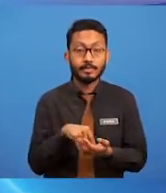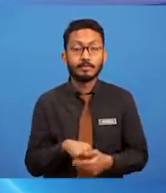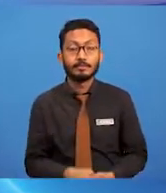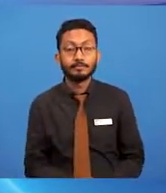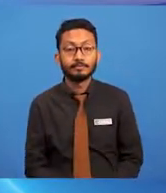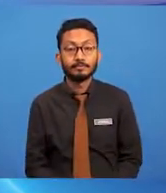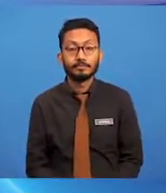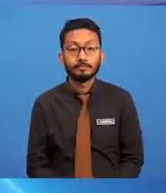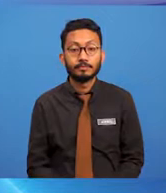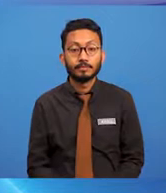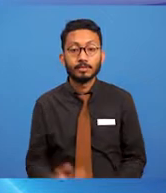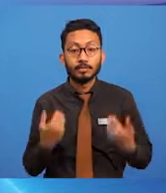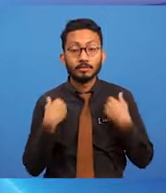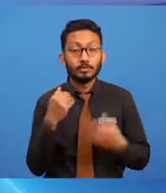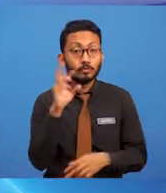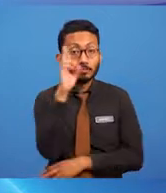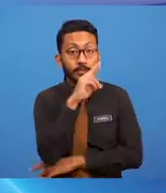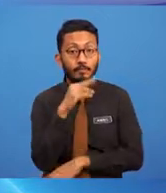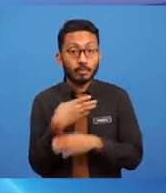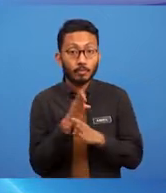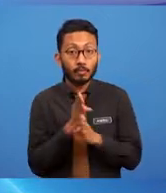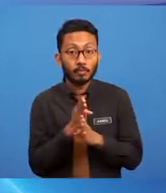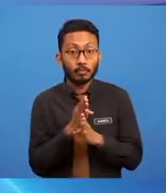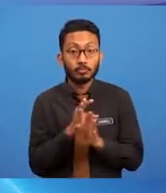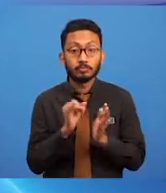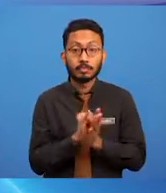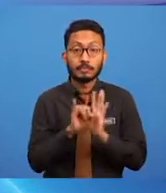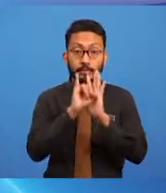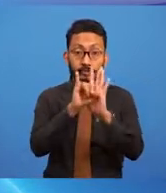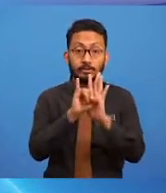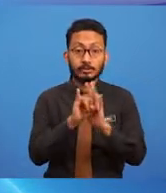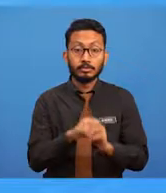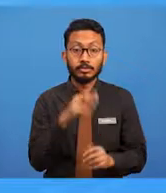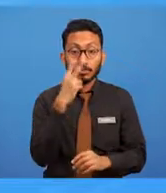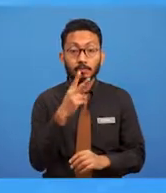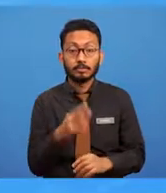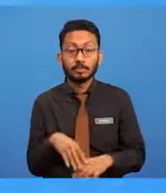berdasarkan kepada karakter geometri.